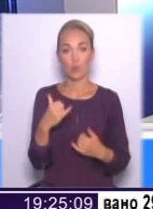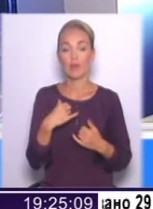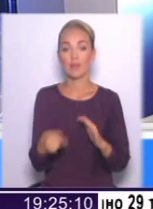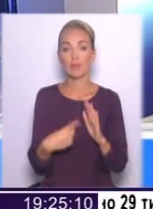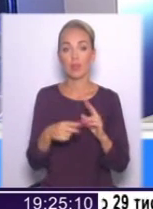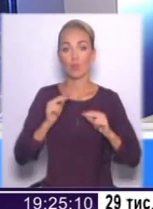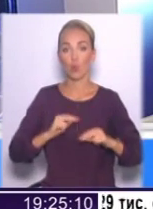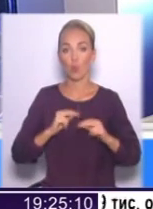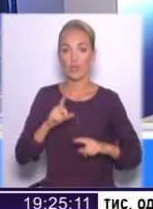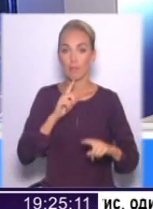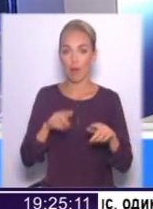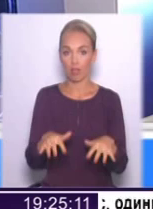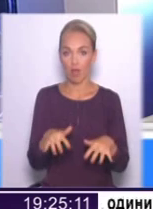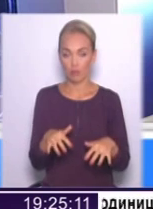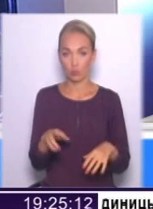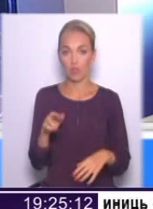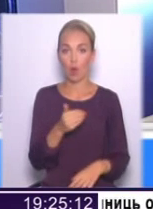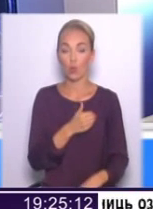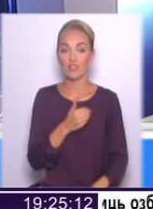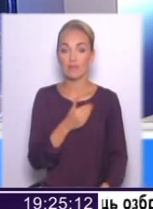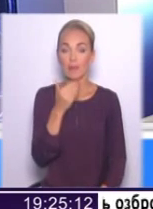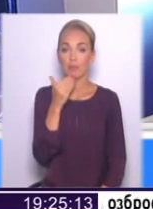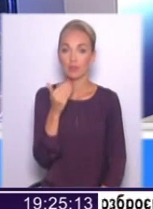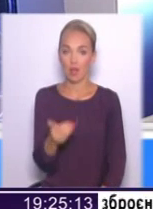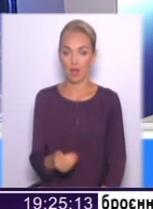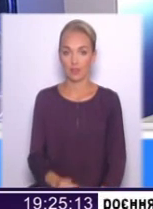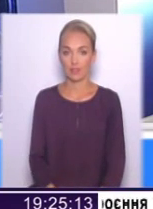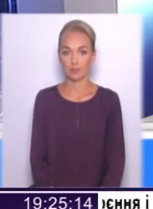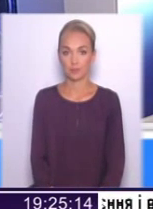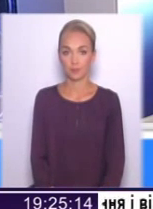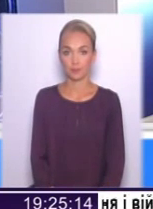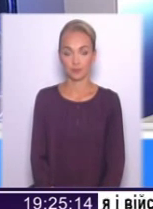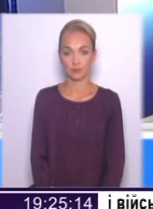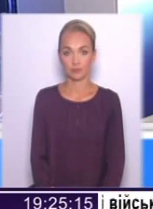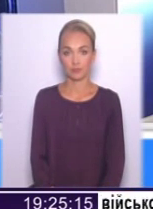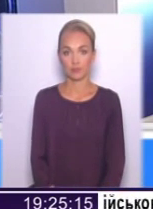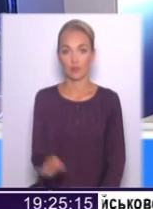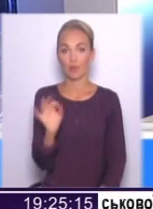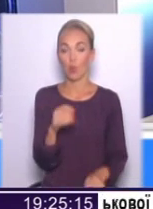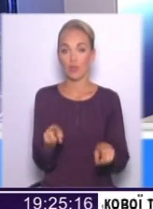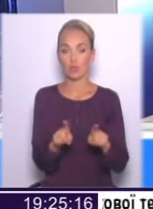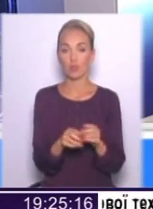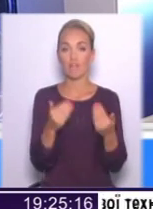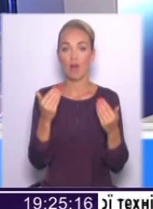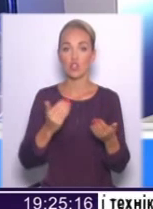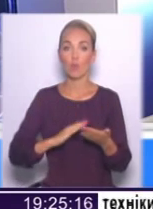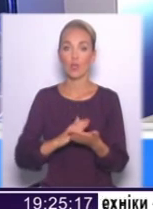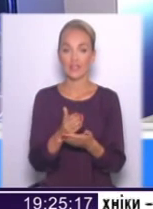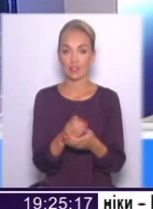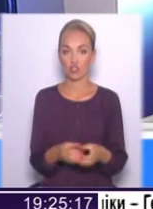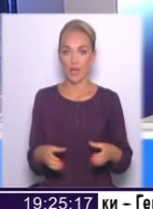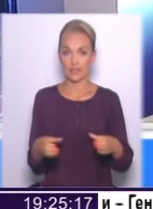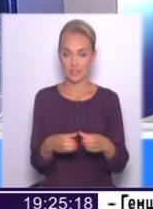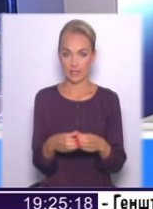по роботі парламенту. Я хотів би запитати про наступне. Ваша політична сила,